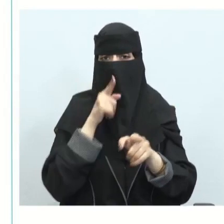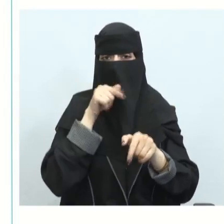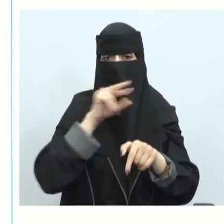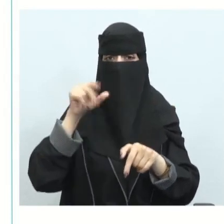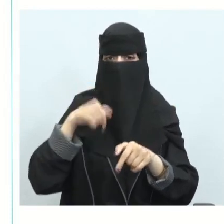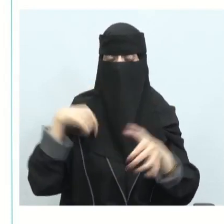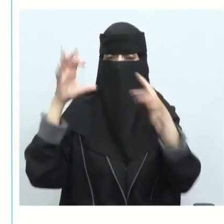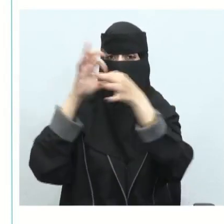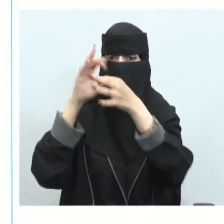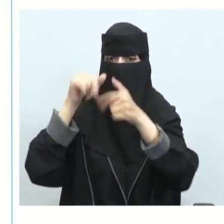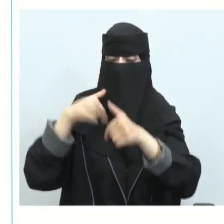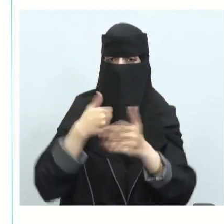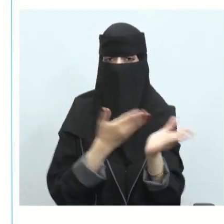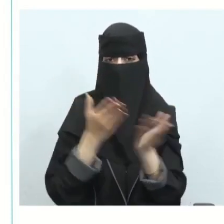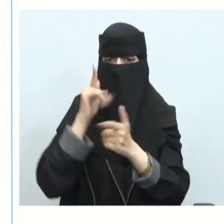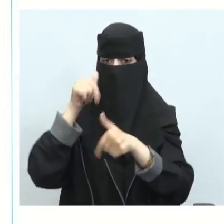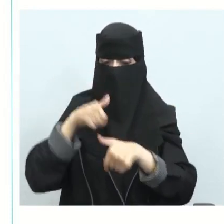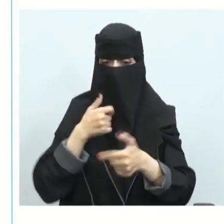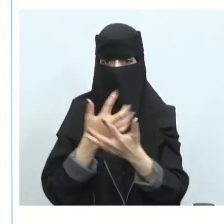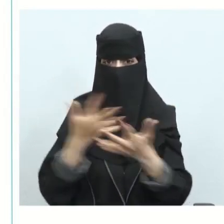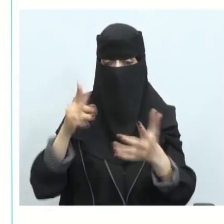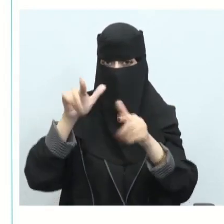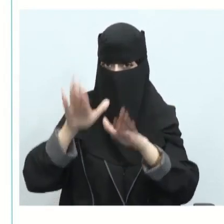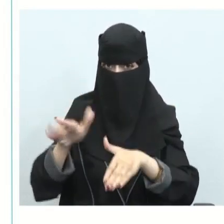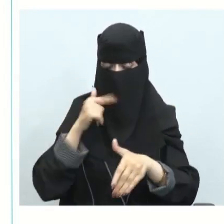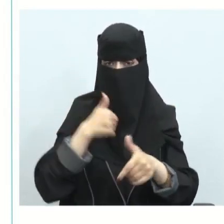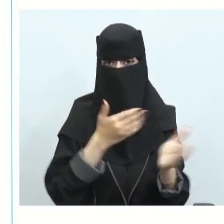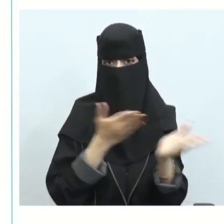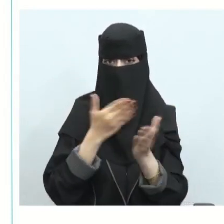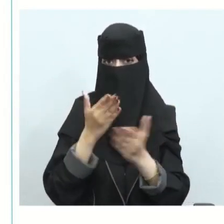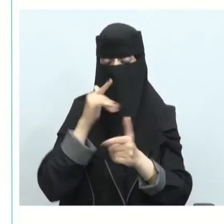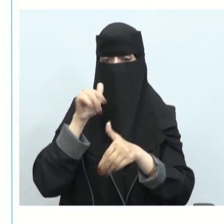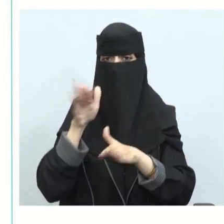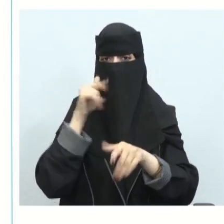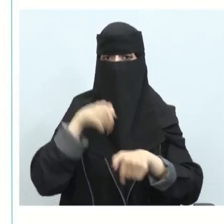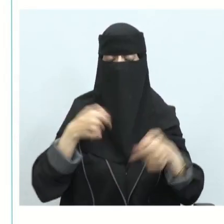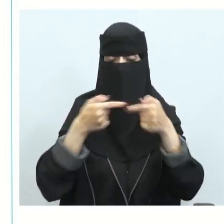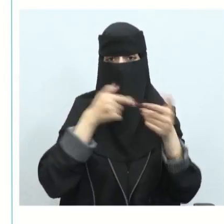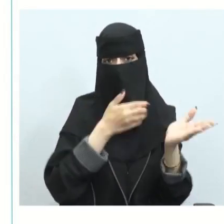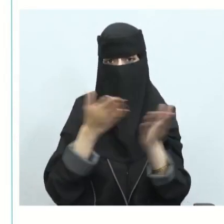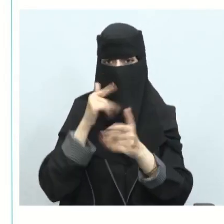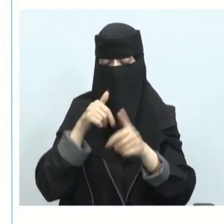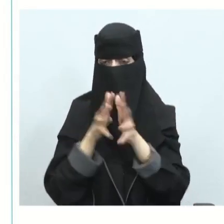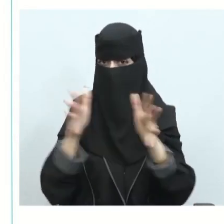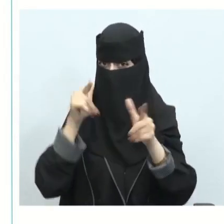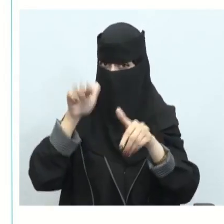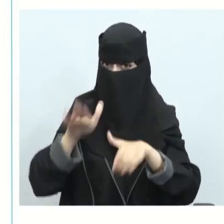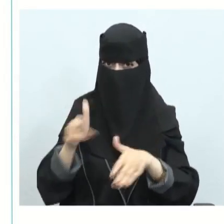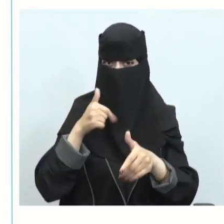فيما يتعلق في الزوار أيضا لدينا حشود الغفيرة من الزائرين الذين يحضرون كميات كبيرة